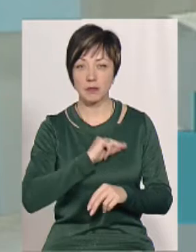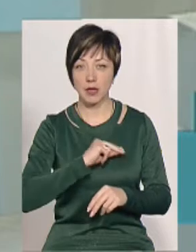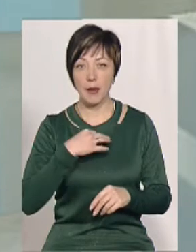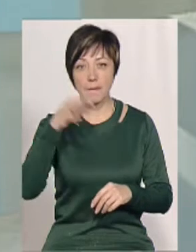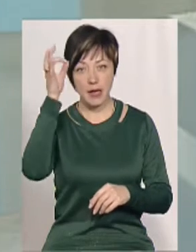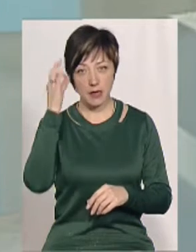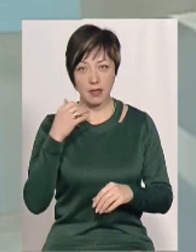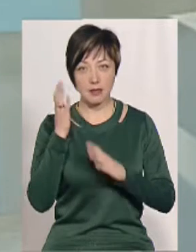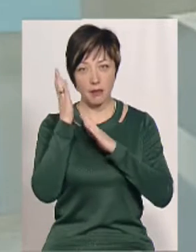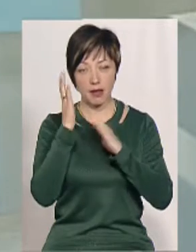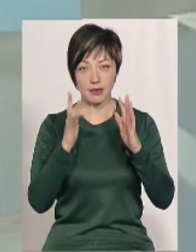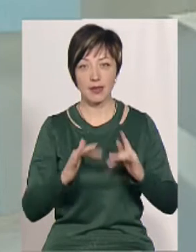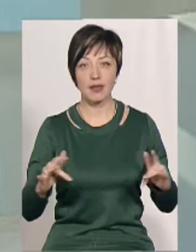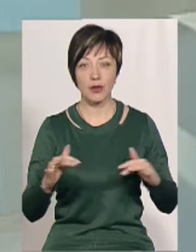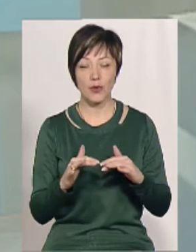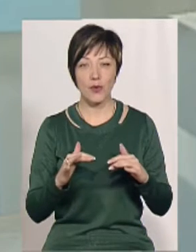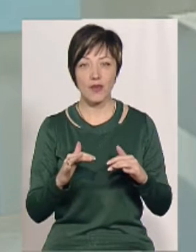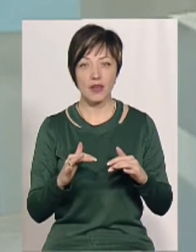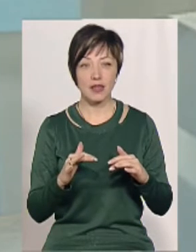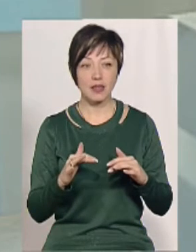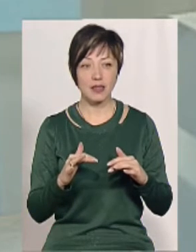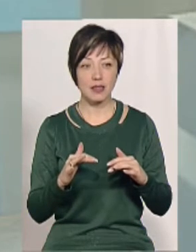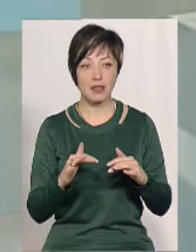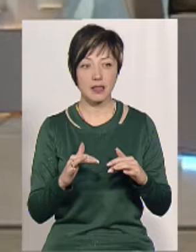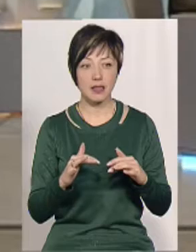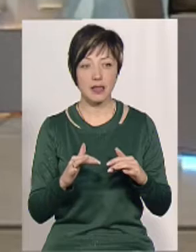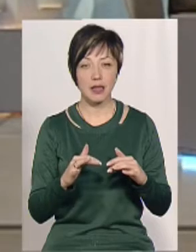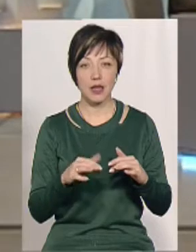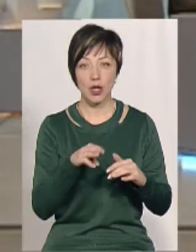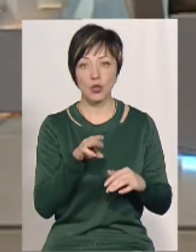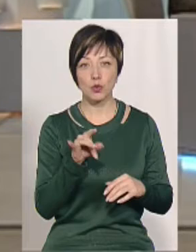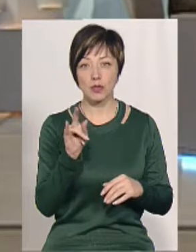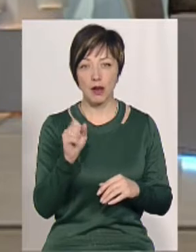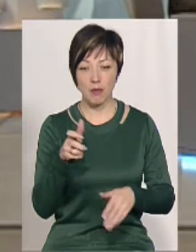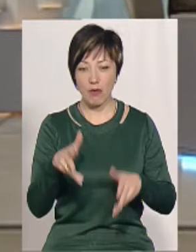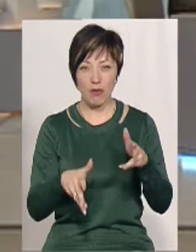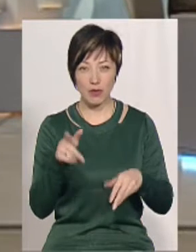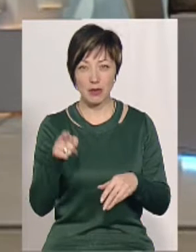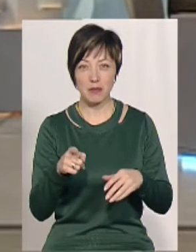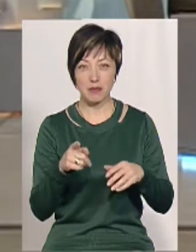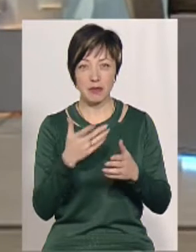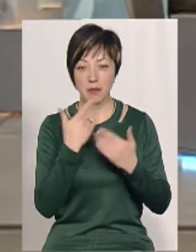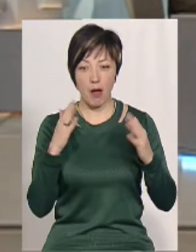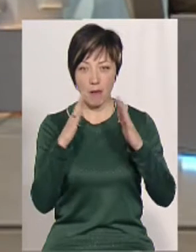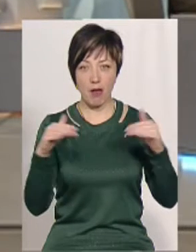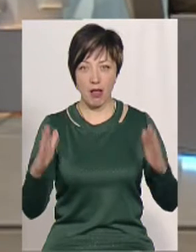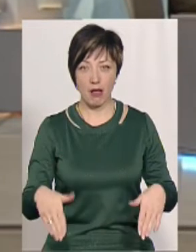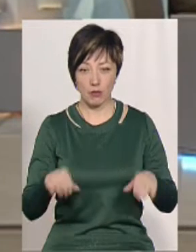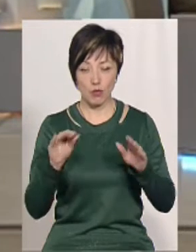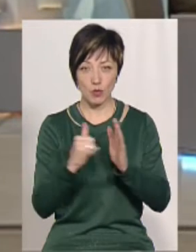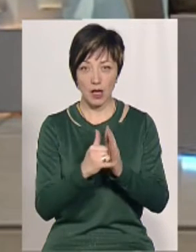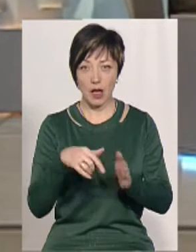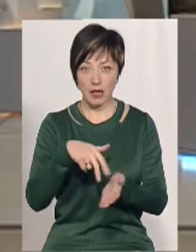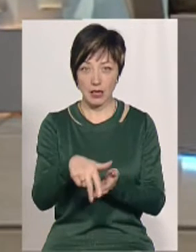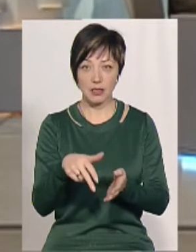'ятаю, як я спав на ялинкових, скажімо, тайга або тундра, там болото, там нема, де палатку поставити, а